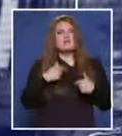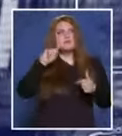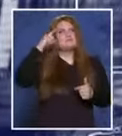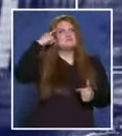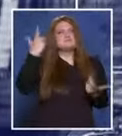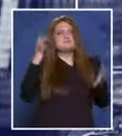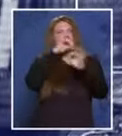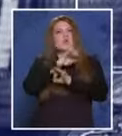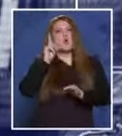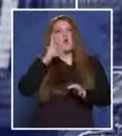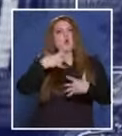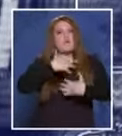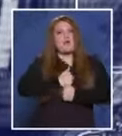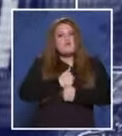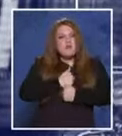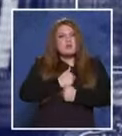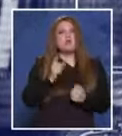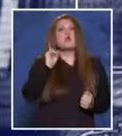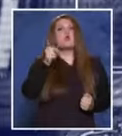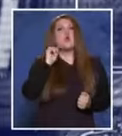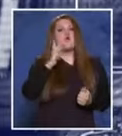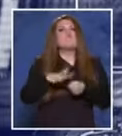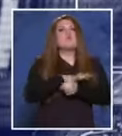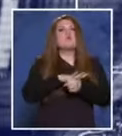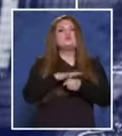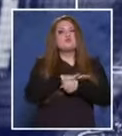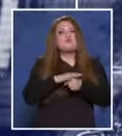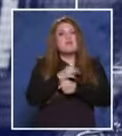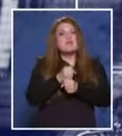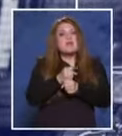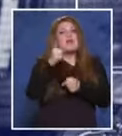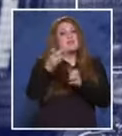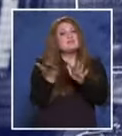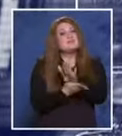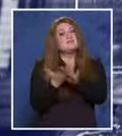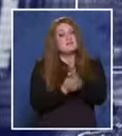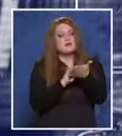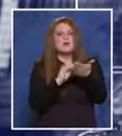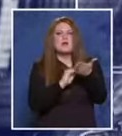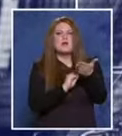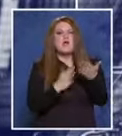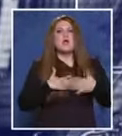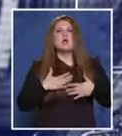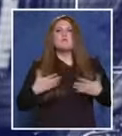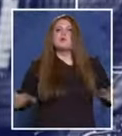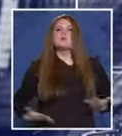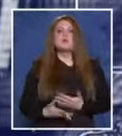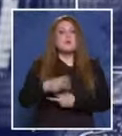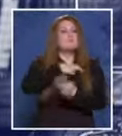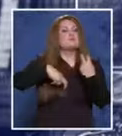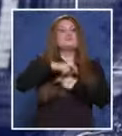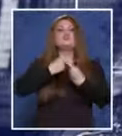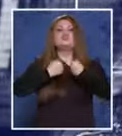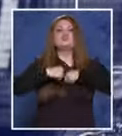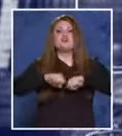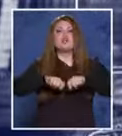знаете нито кой ви е задържал, нито на какво основание, а тези данни ще са ви необходими, ако решите да потърсите защита